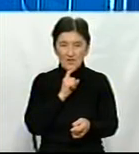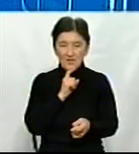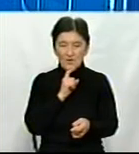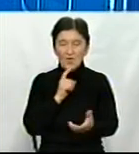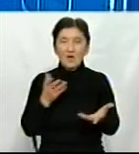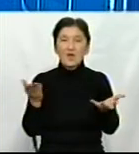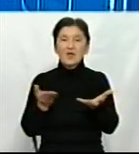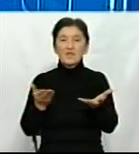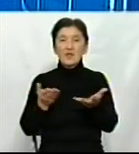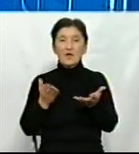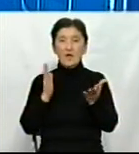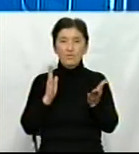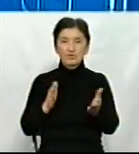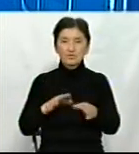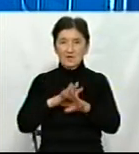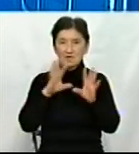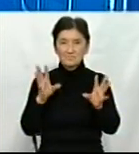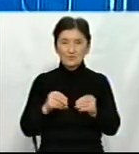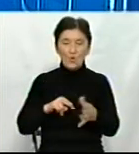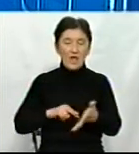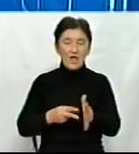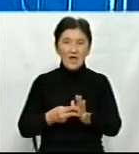яка буде картина в цілому економічна.